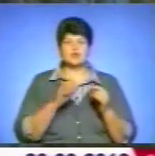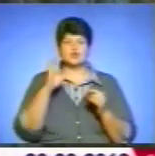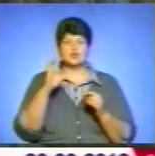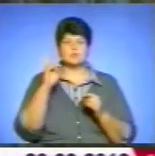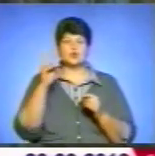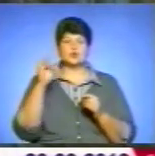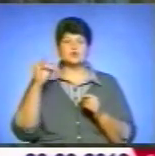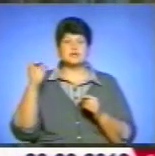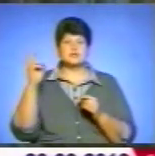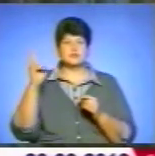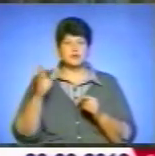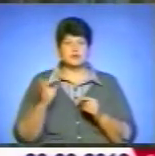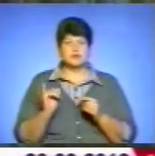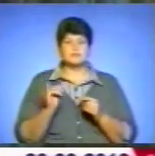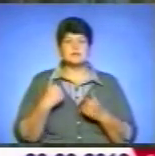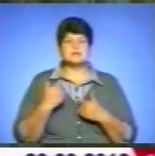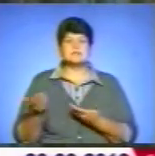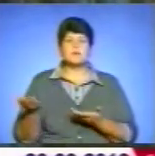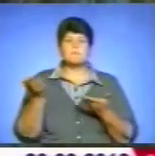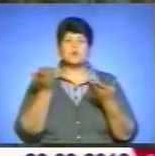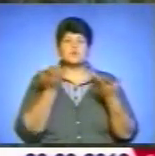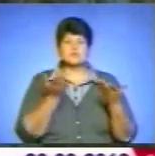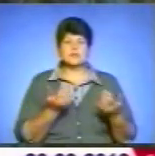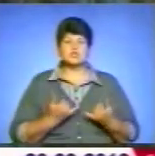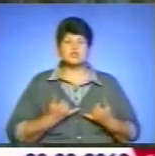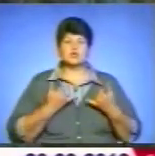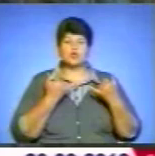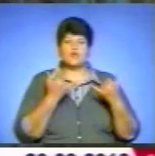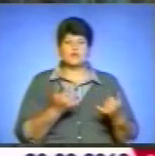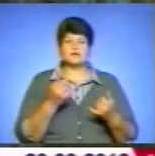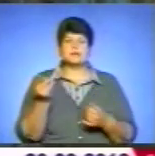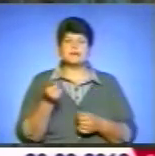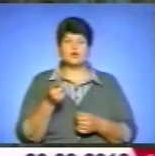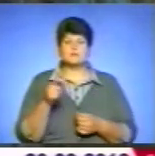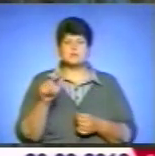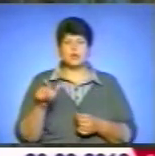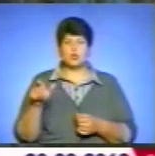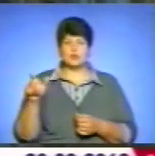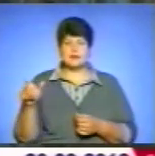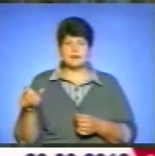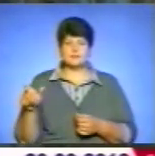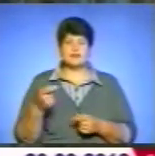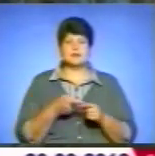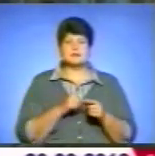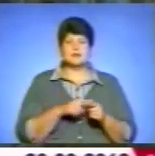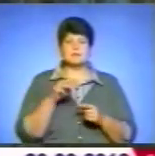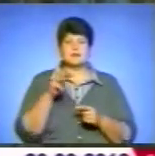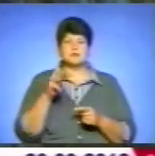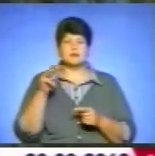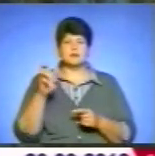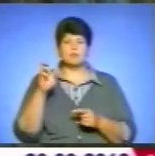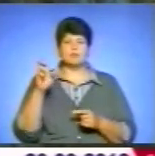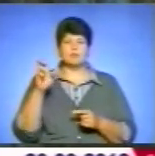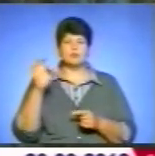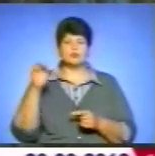ми запросили шанованих тернопільських людей. Це Марта Михайлівна Подкович,